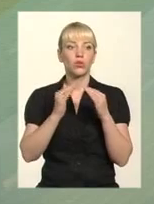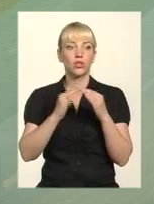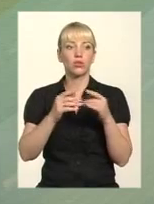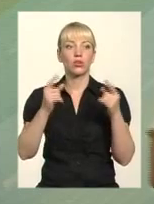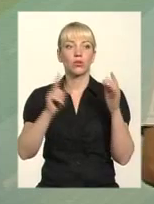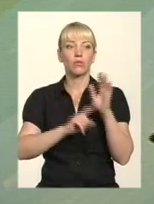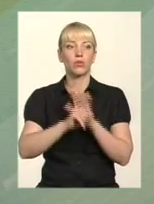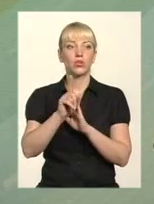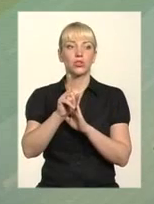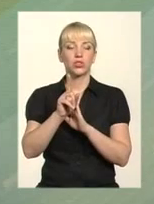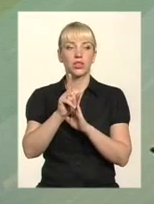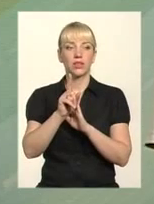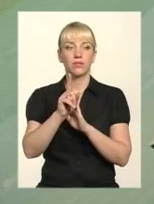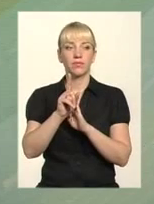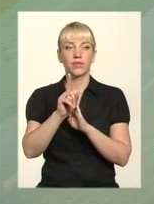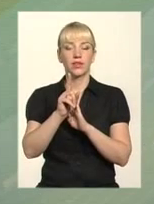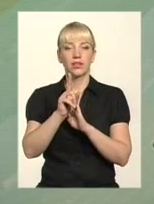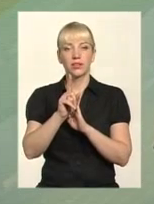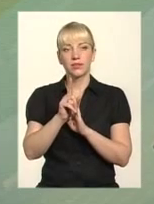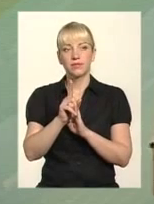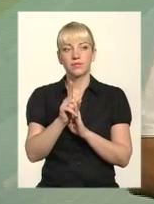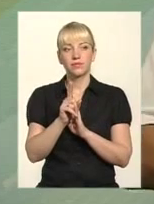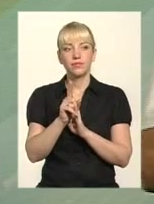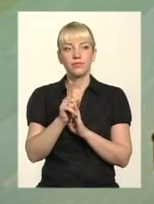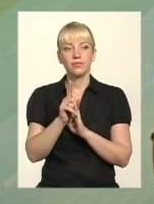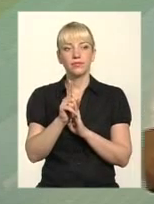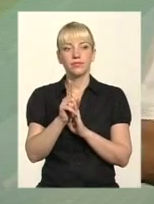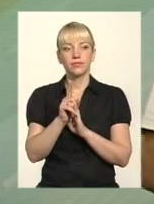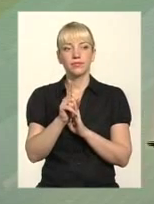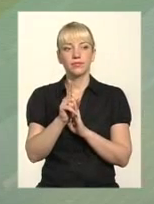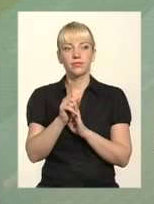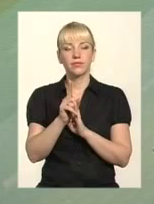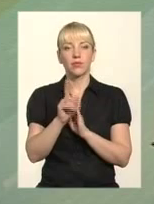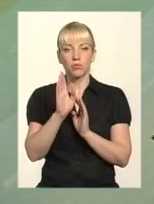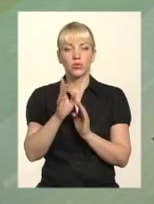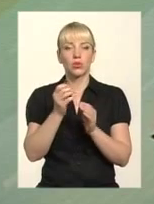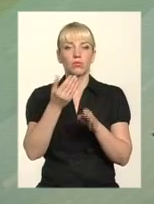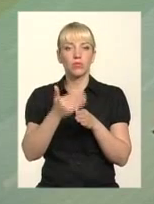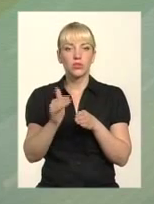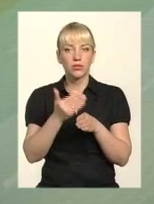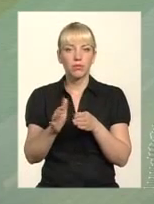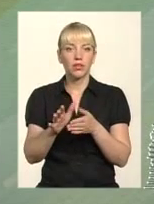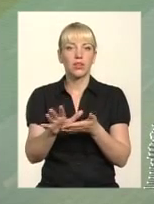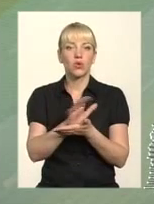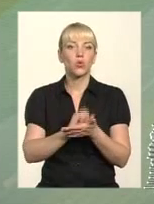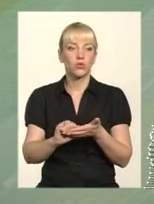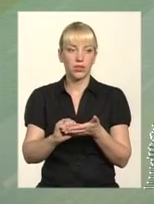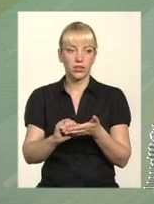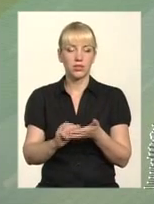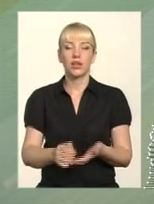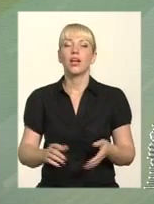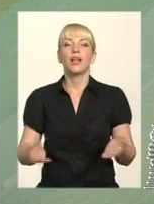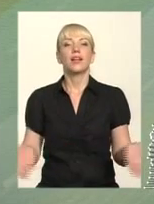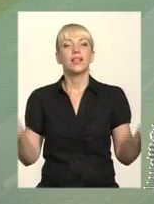руйнуватися. Тобто, здається стара схема